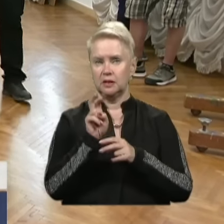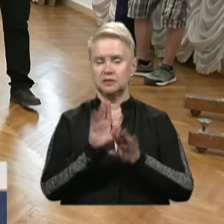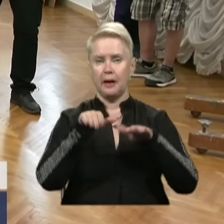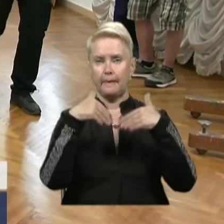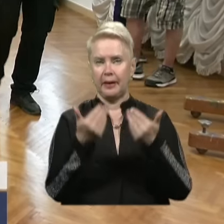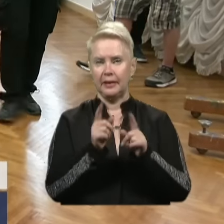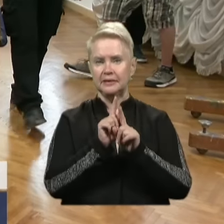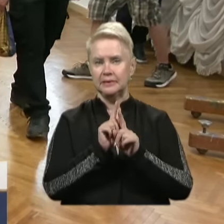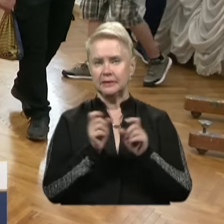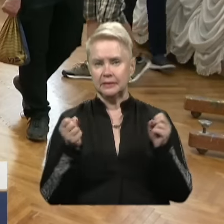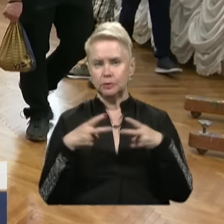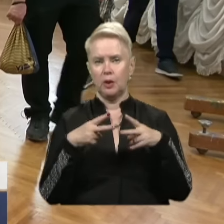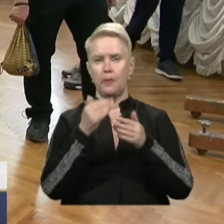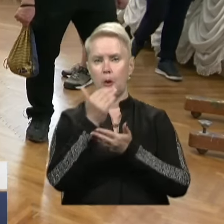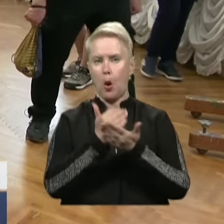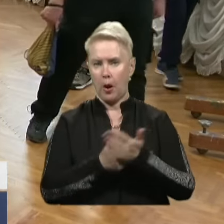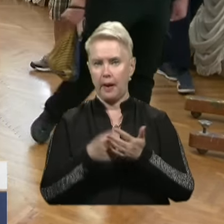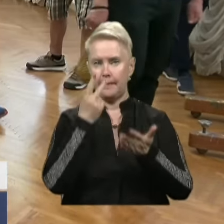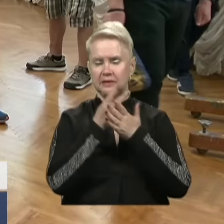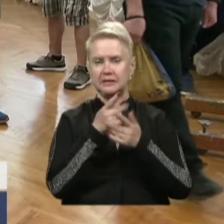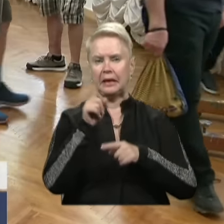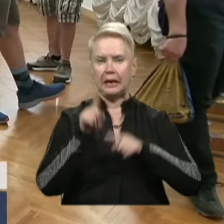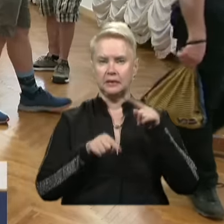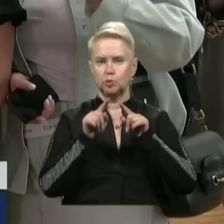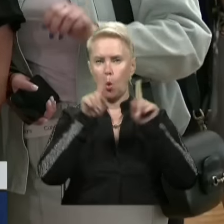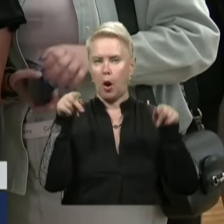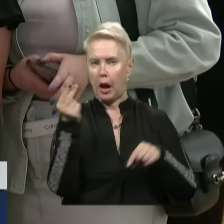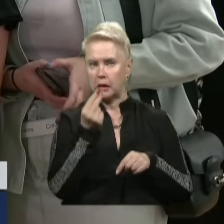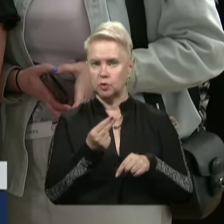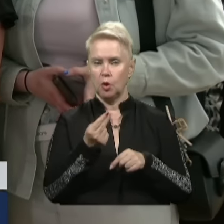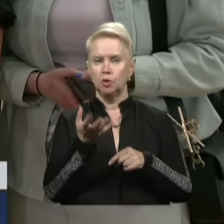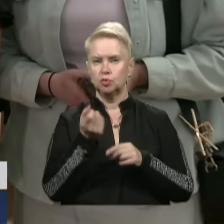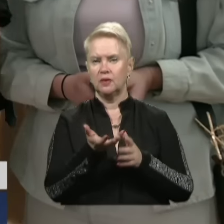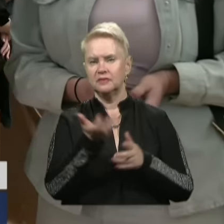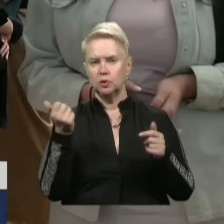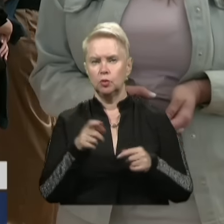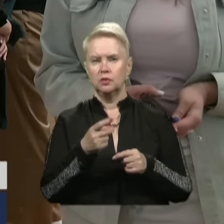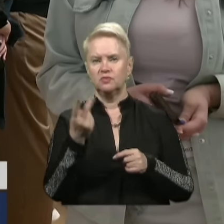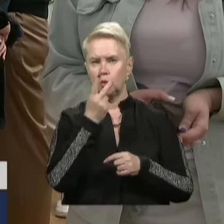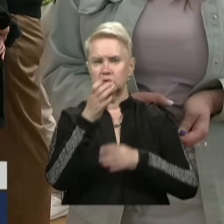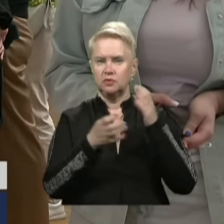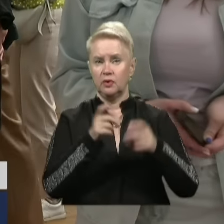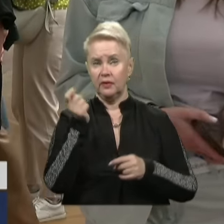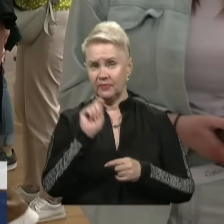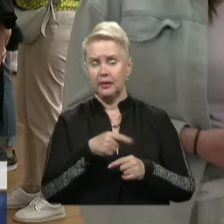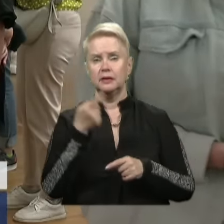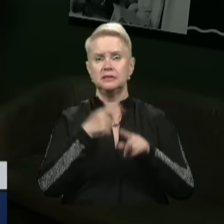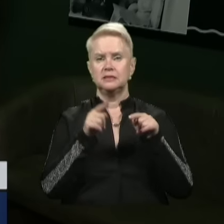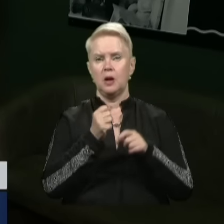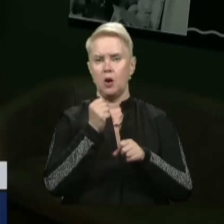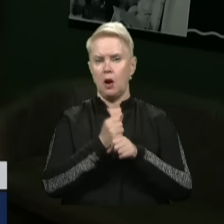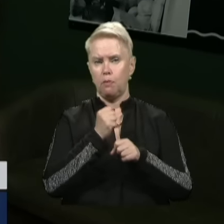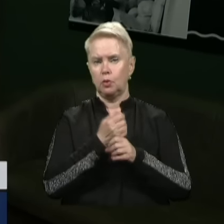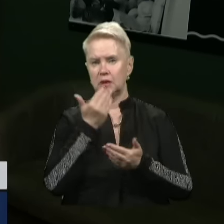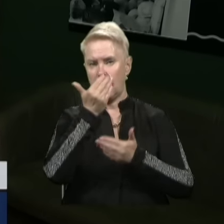запропонували ексклюзивну програму та продемонстрували рідкісну картину, яку викрали ще у часи Другої світової. Довгий час робота